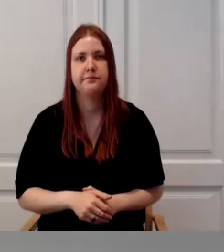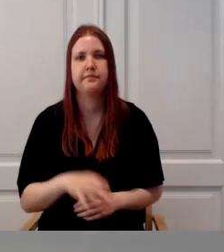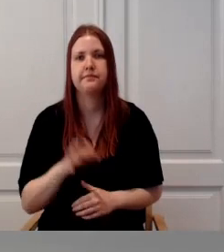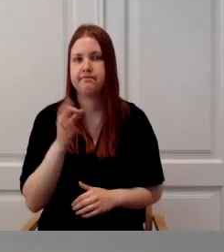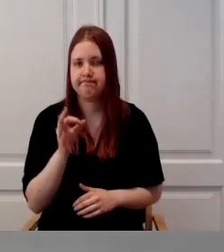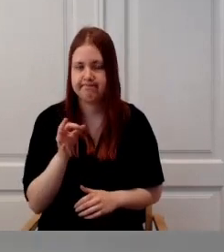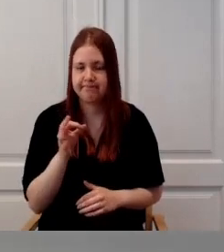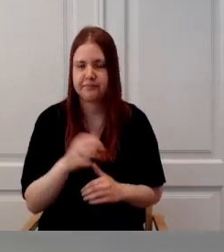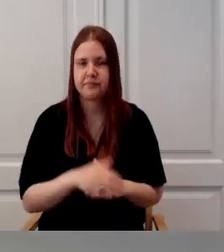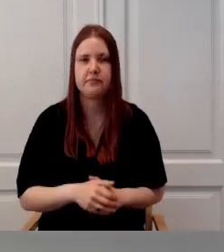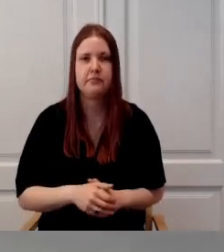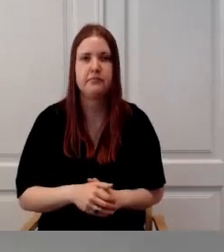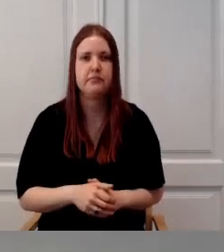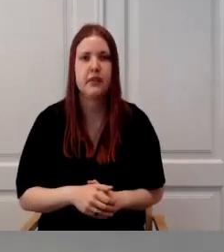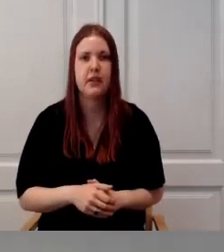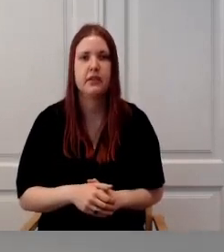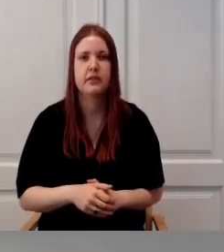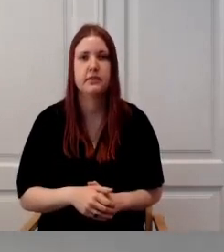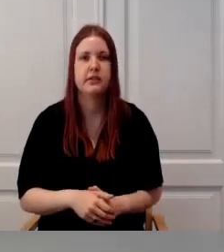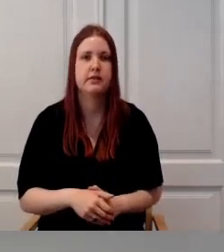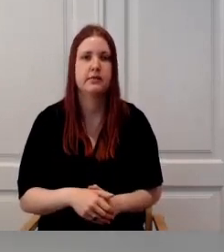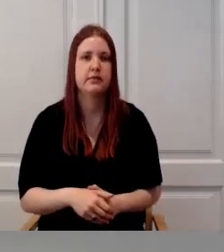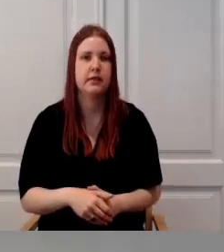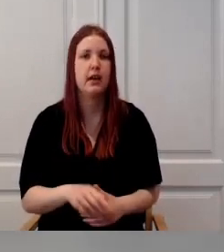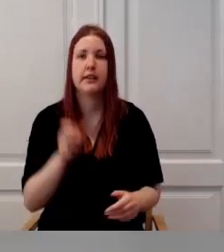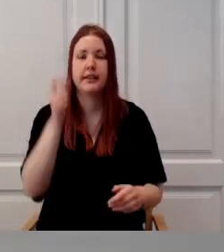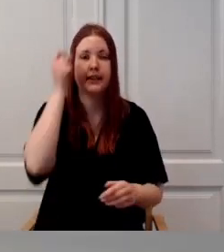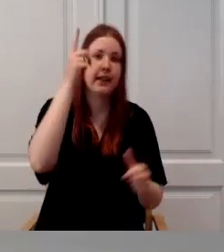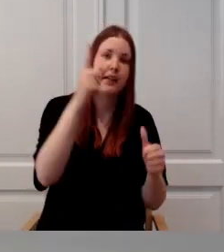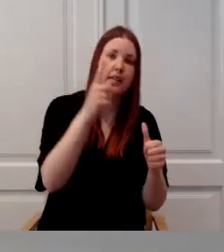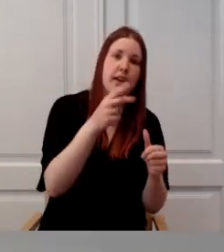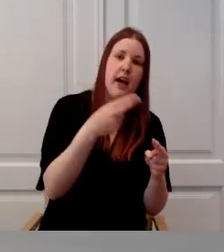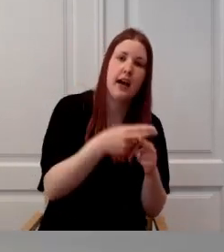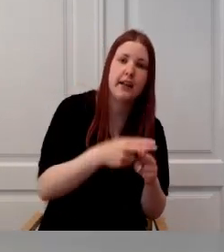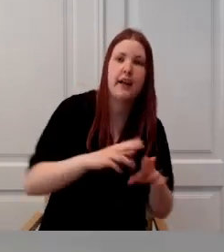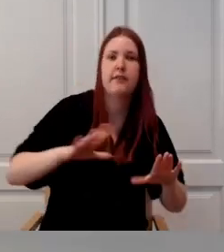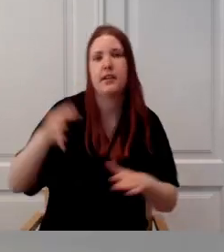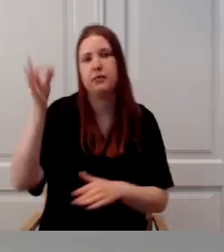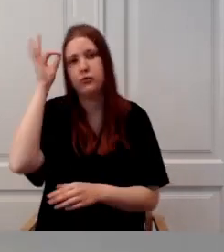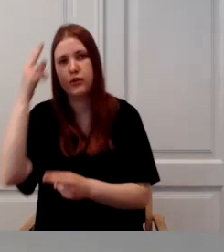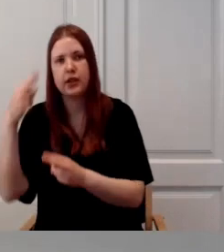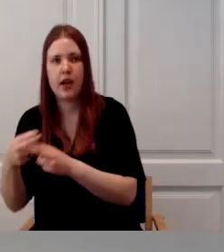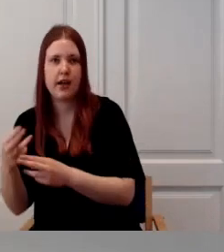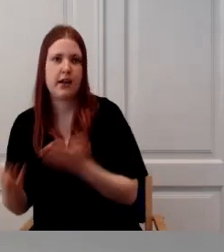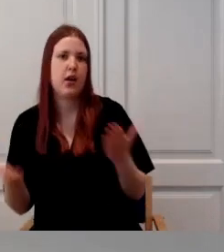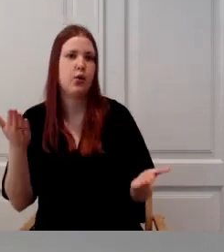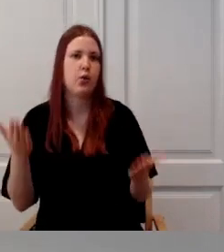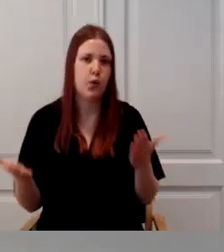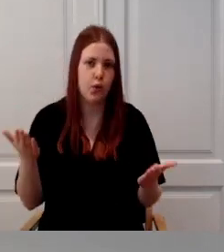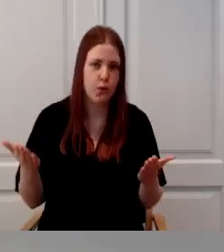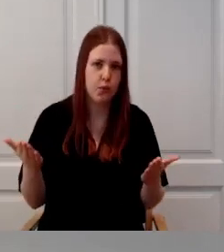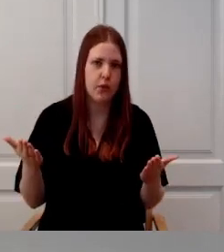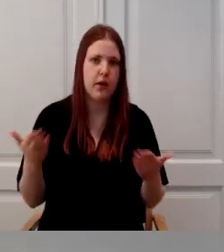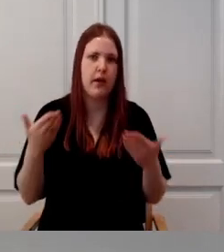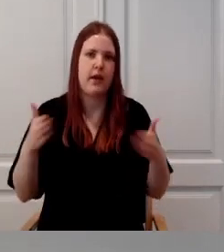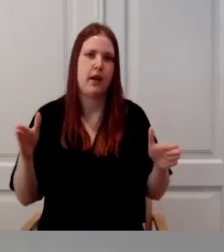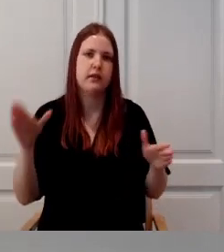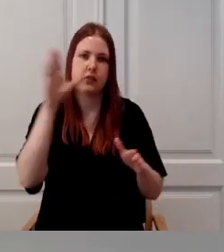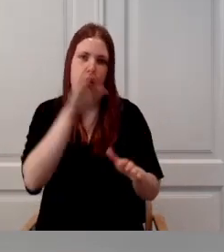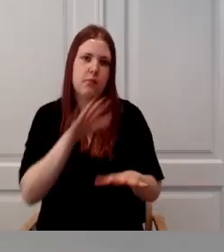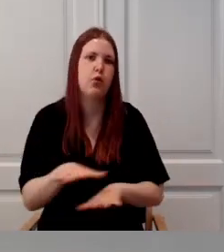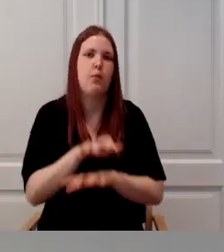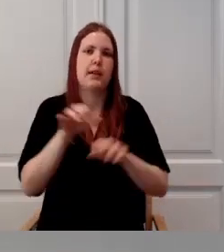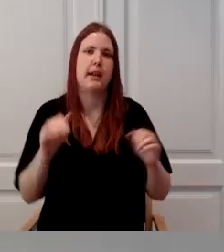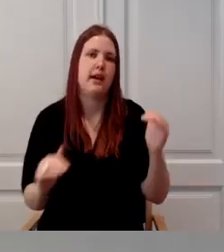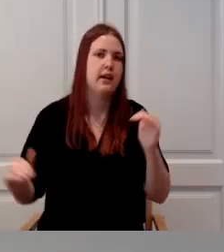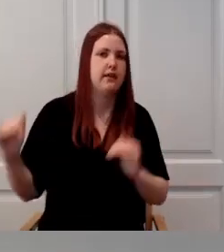psüüsika häirega või intelegeti häirega. See on ka selline muudatus, mis ilmselt järgmise aasta, ka selle aasta lõpus või järgmise